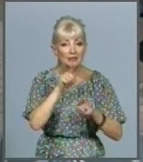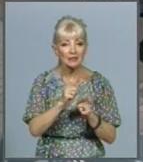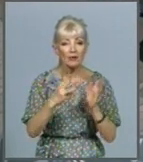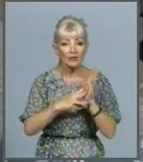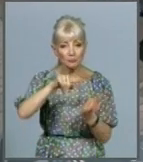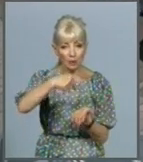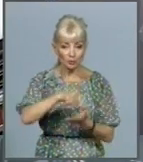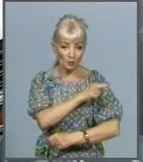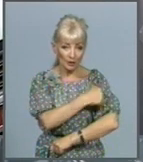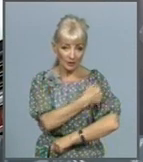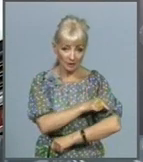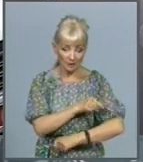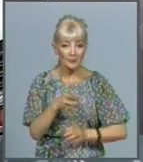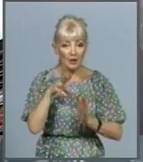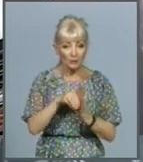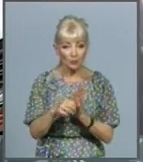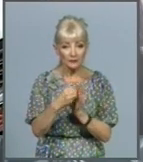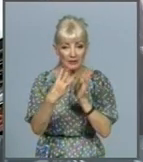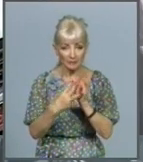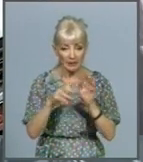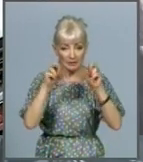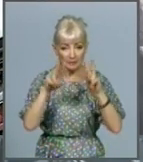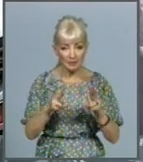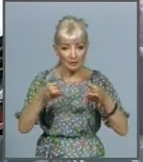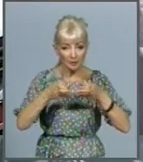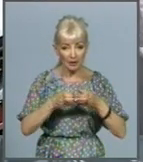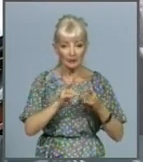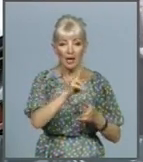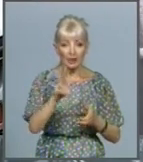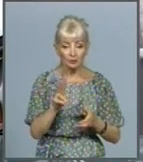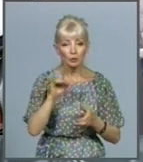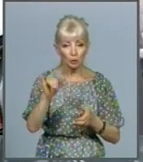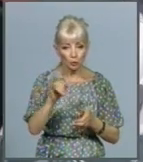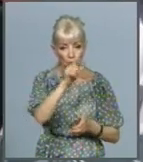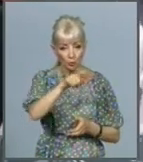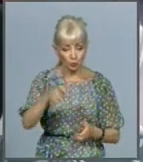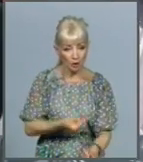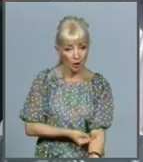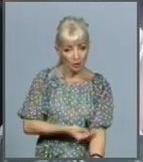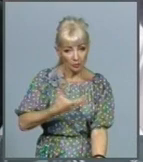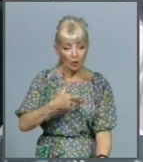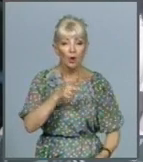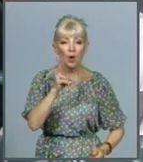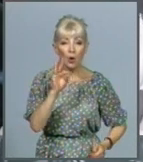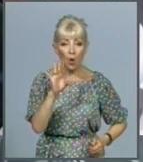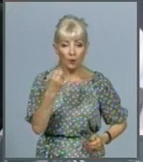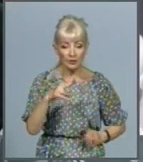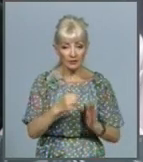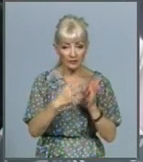міських спецбригад, які беруть у людей аналізи на ковід-19. Ну, людина